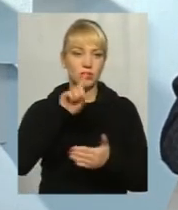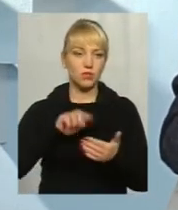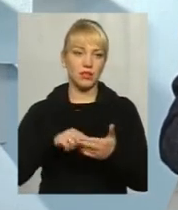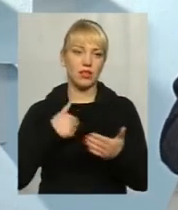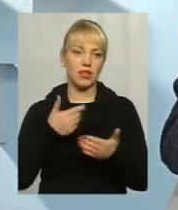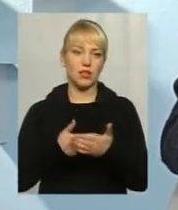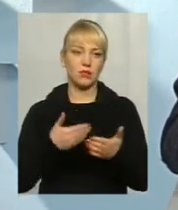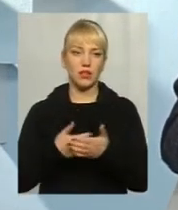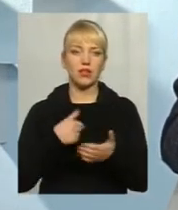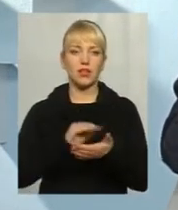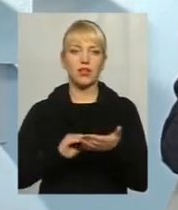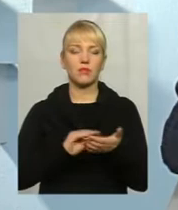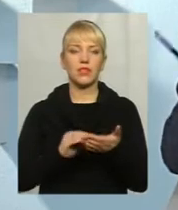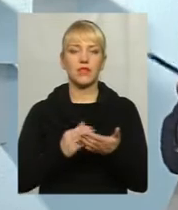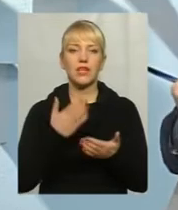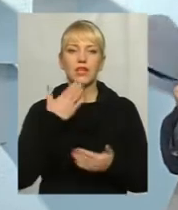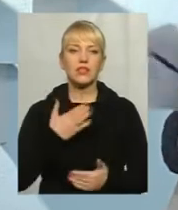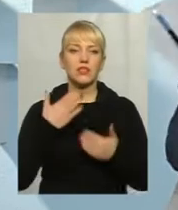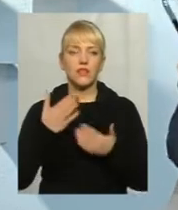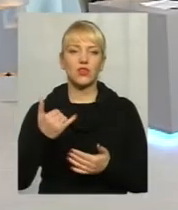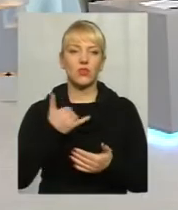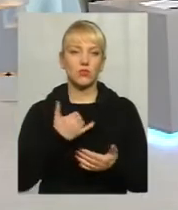звернення написав, от у мене є відмітка,